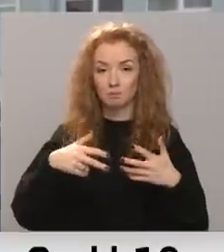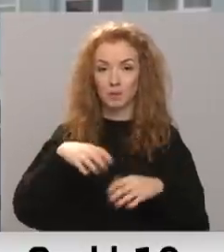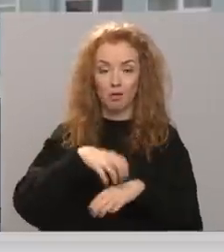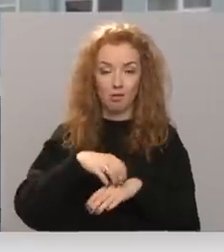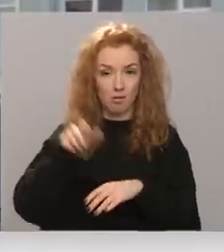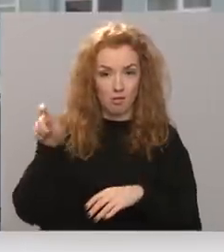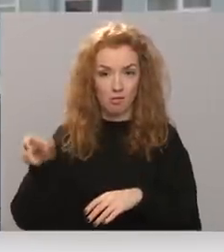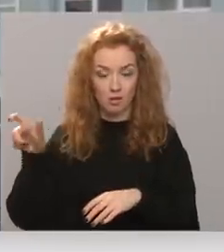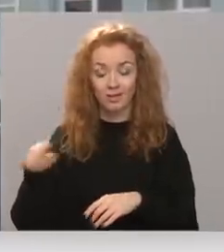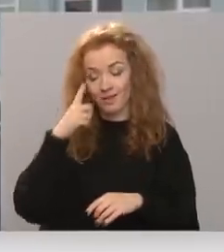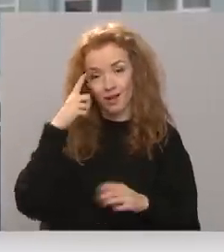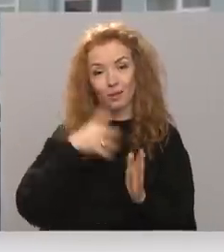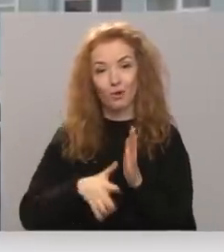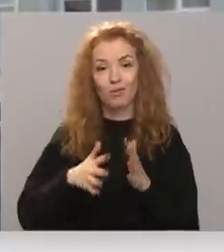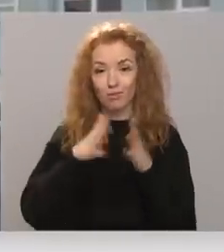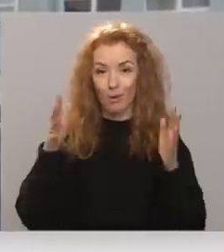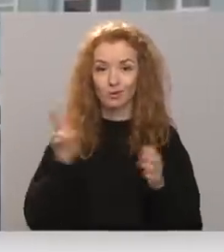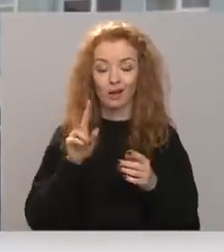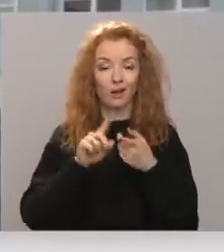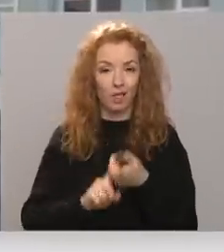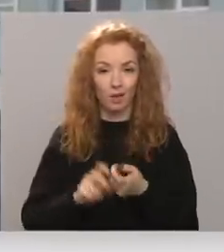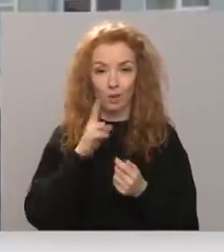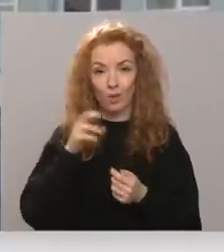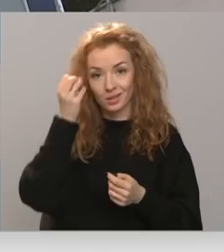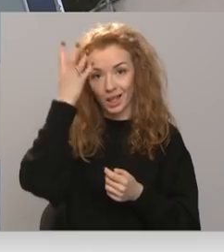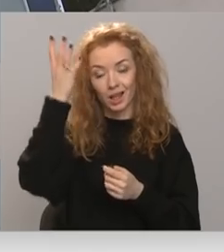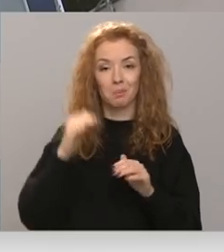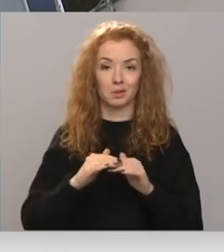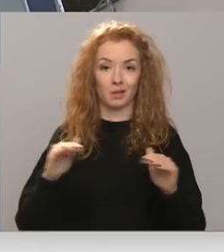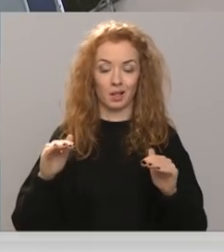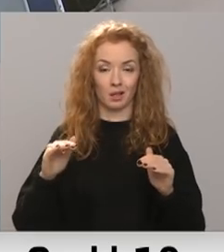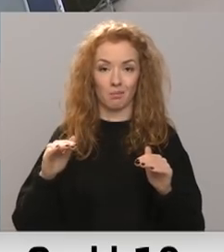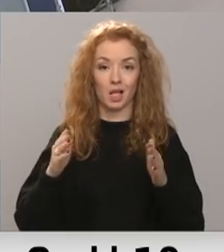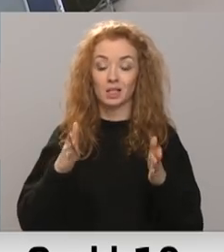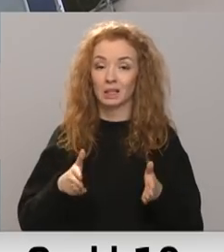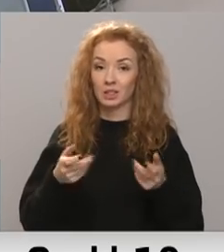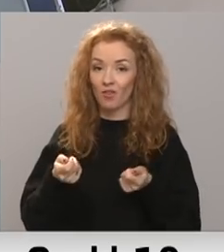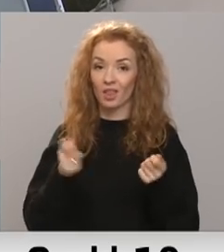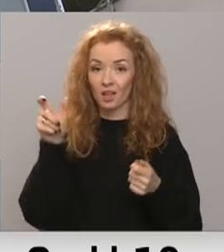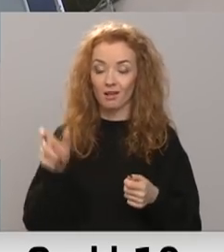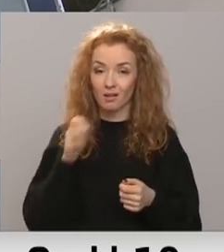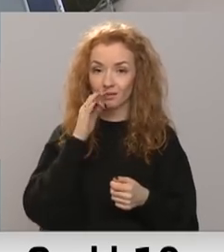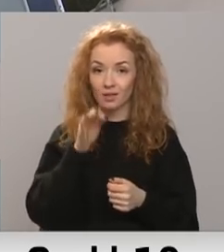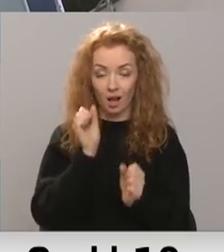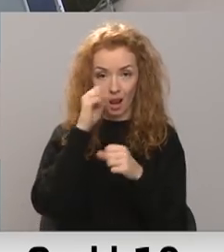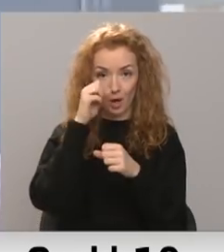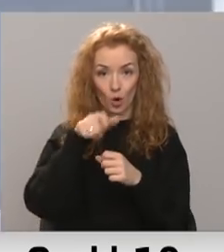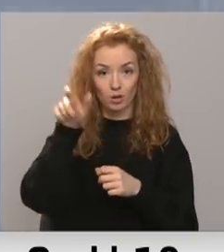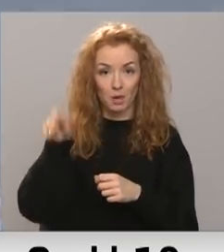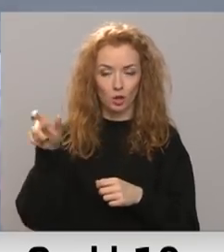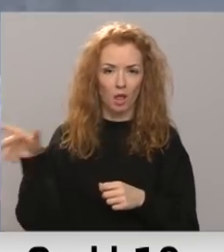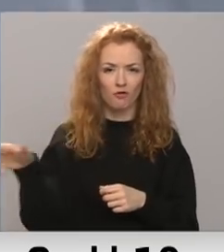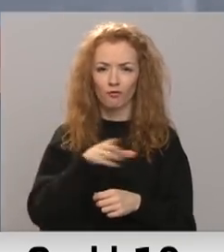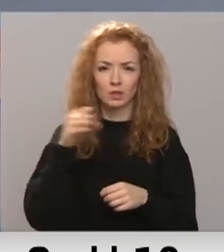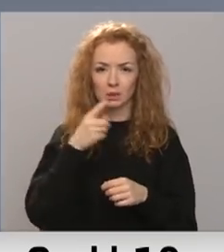jāsaprot, ka daudz kas ir atkarīgs no izglītības līmeņa. Kā dzīvēja slimnīcas vadītājs, laboratorijas personāls ir vakcinēts